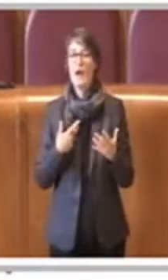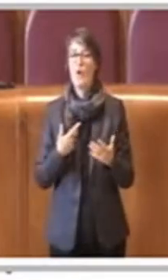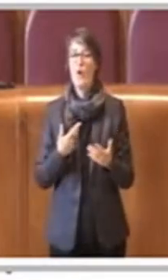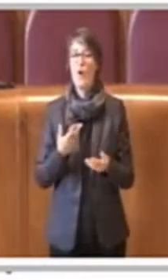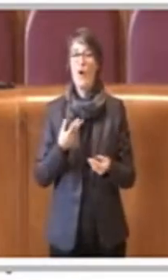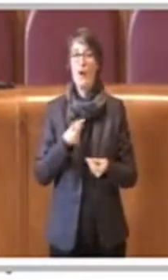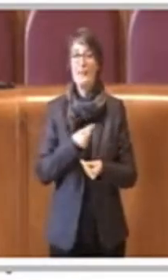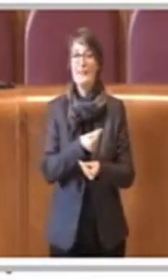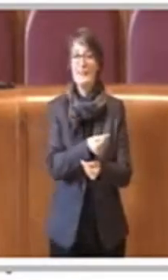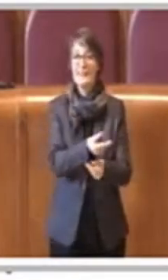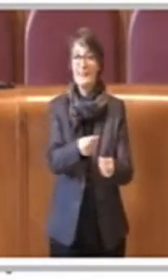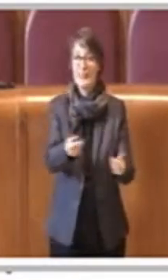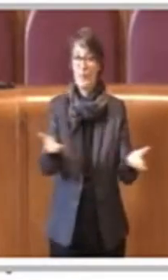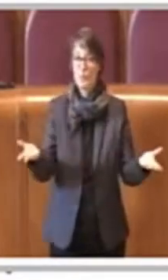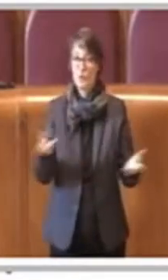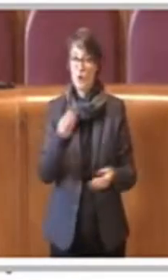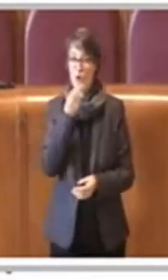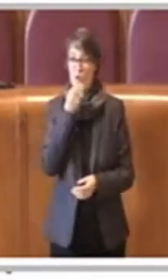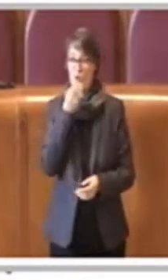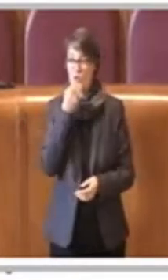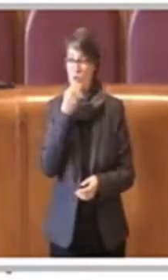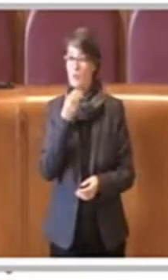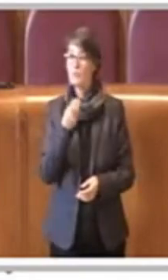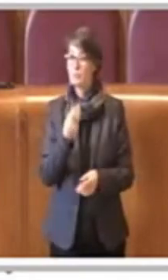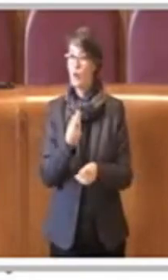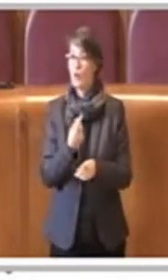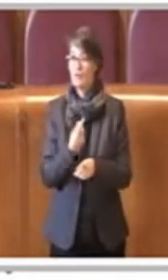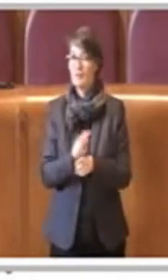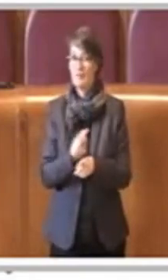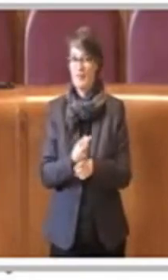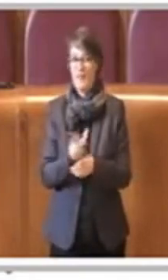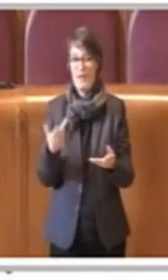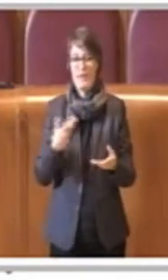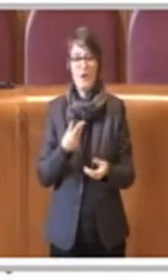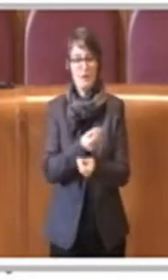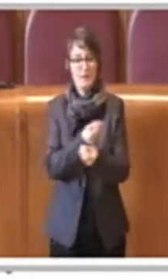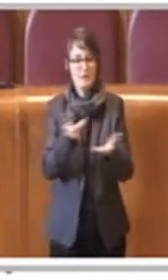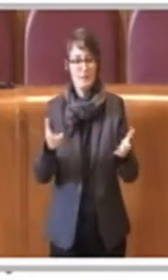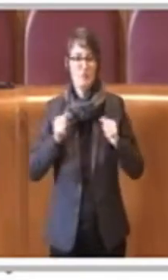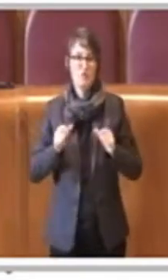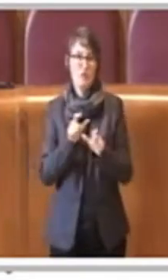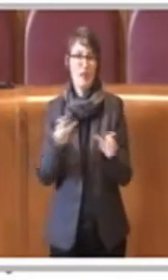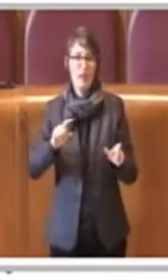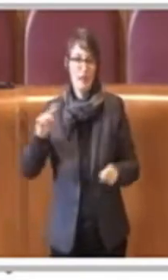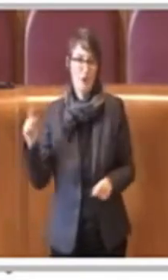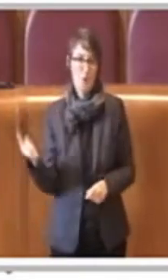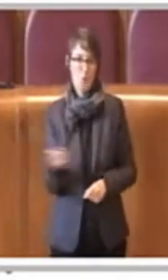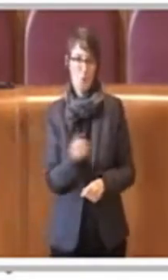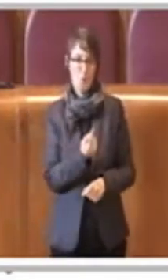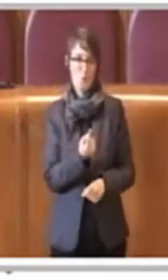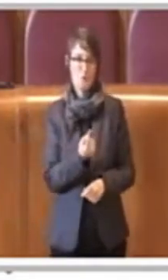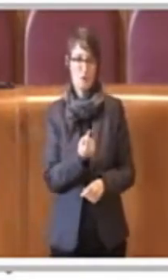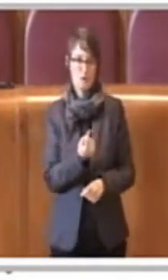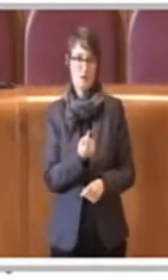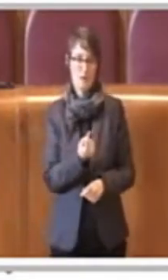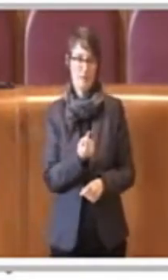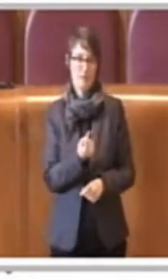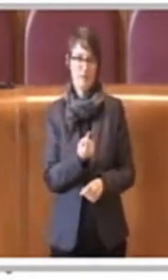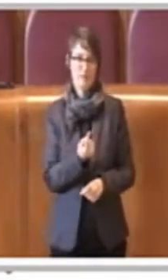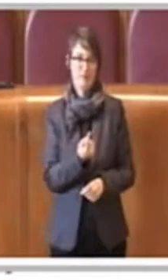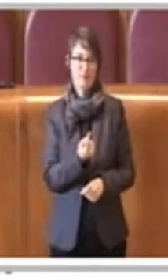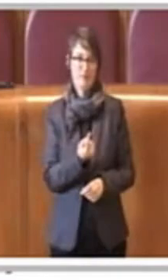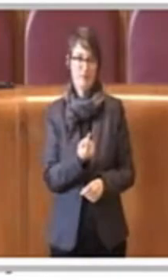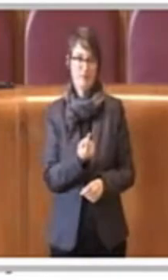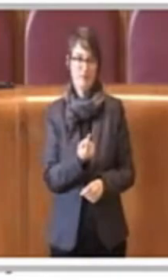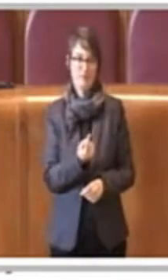distribuita a tutti i cittadini e non soltanto ovviamente a chi ha la possibilità, a chi ha ovviamente